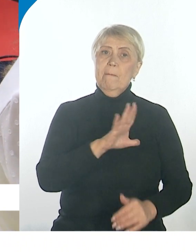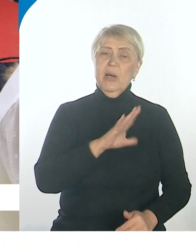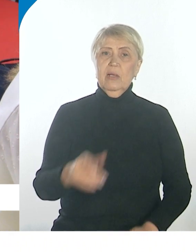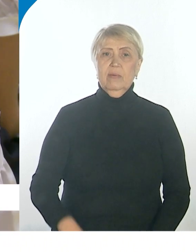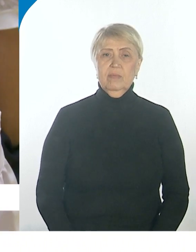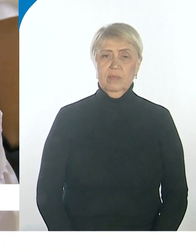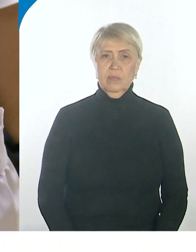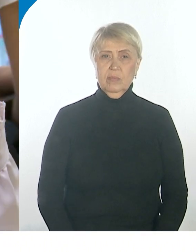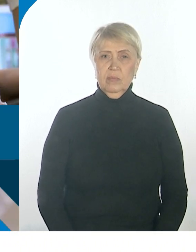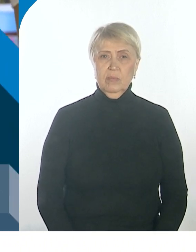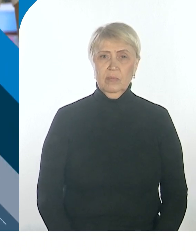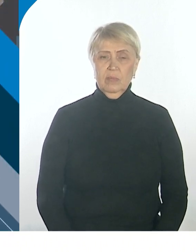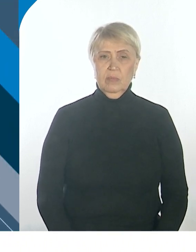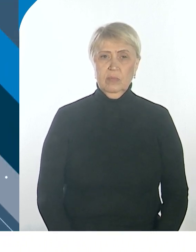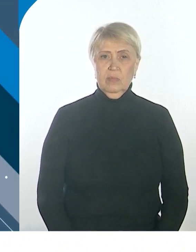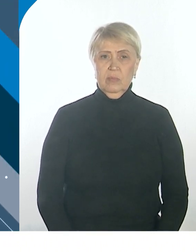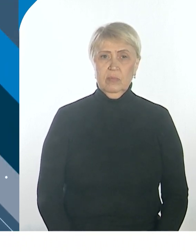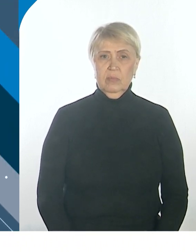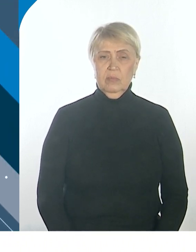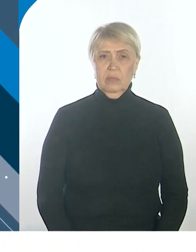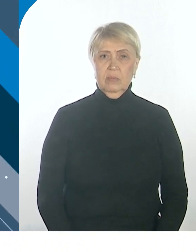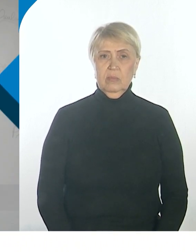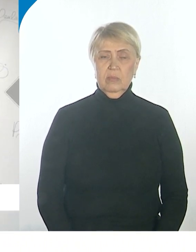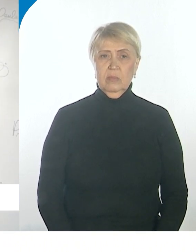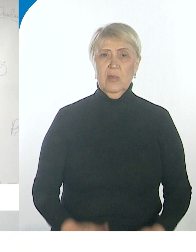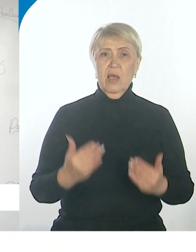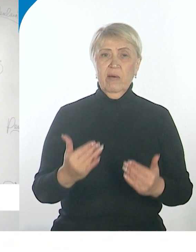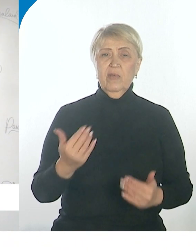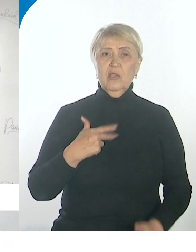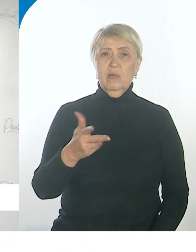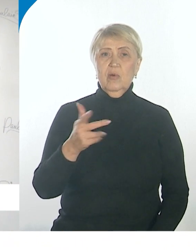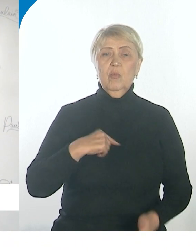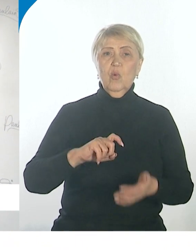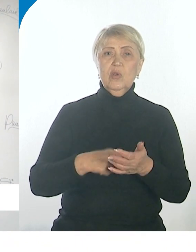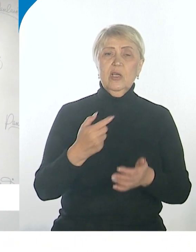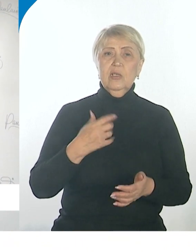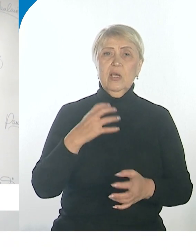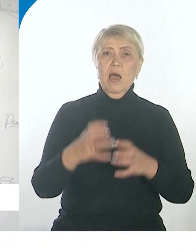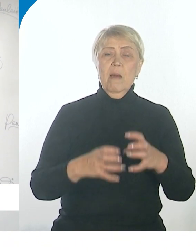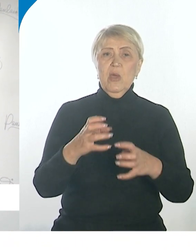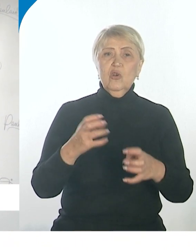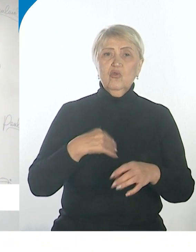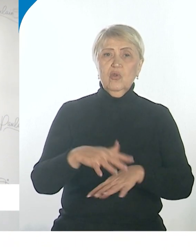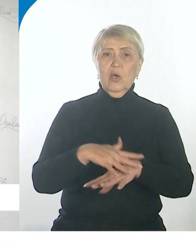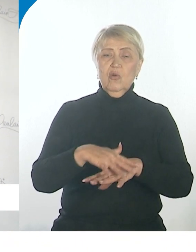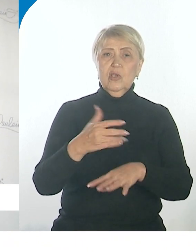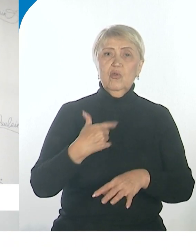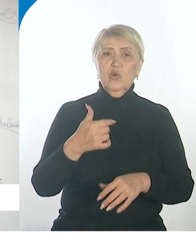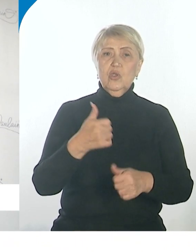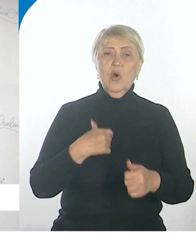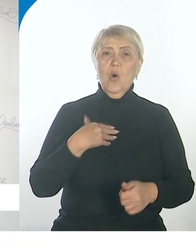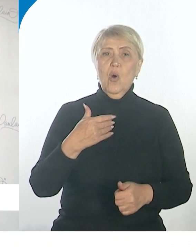Данила Кулешов. Смотри Хабаровск. В этом сюжете мы узнаем о международном конкурсе красоты от одной из самых